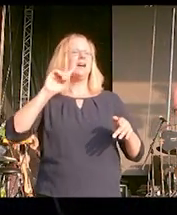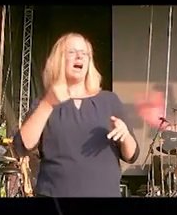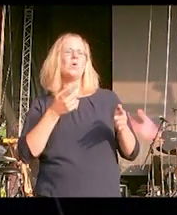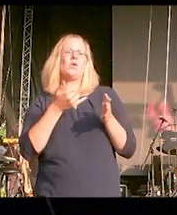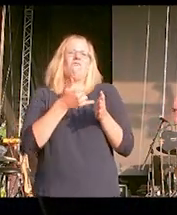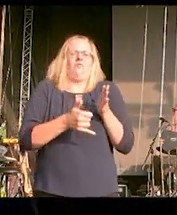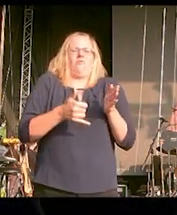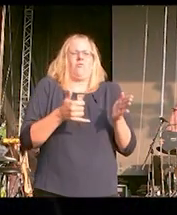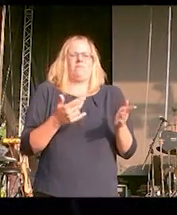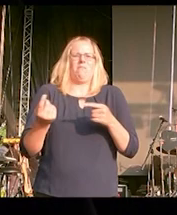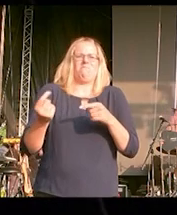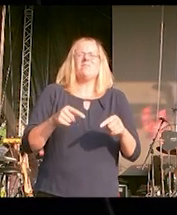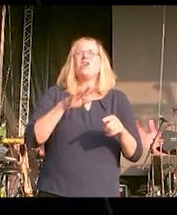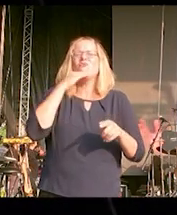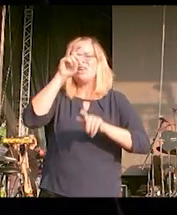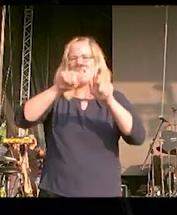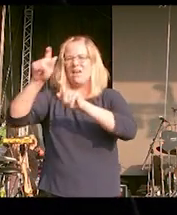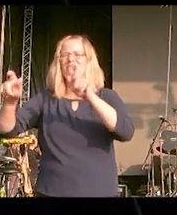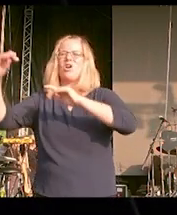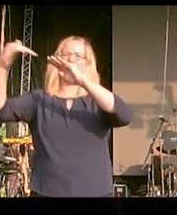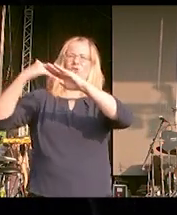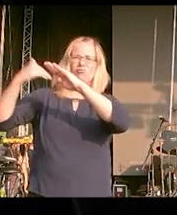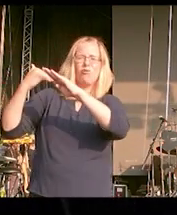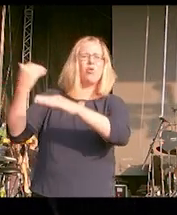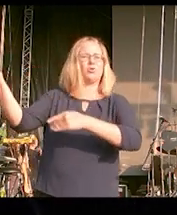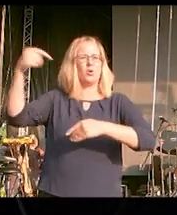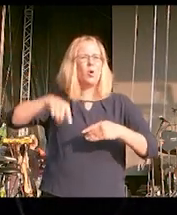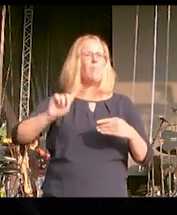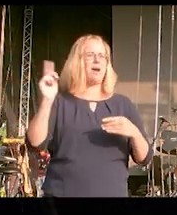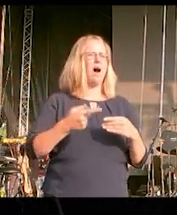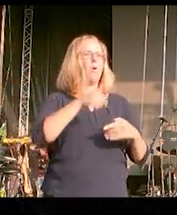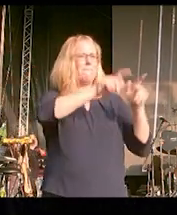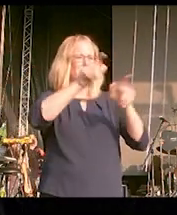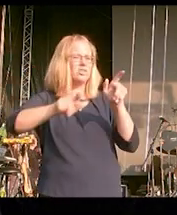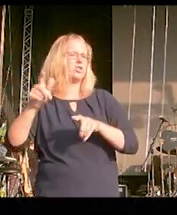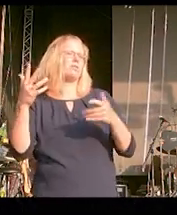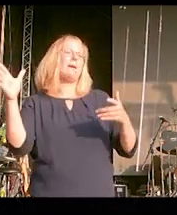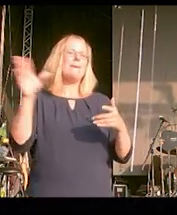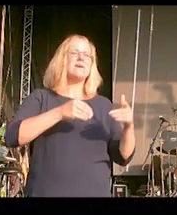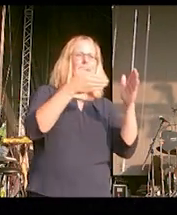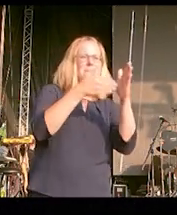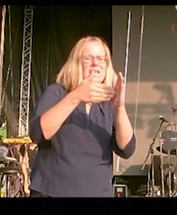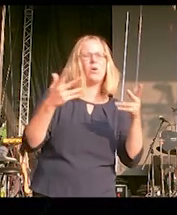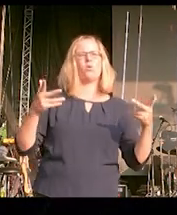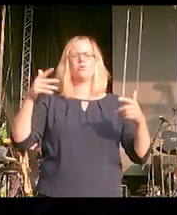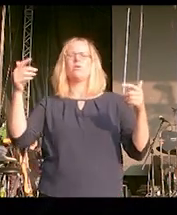Menschen, die zu uns geflüchtet sind, pflegebedürftige Menschen, Menschen mit Behinderungen, Menschen